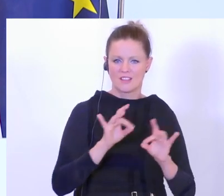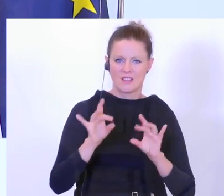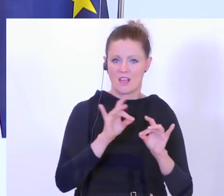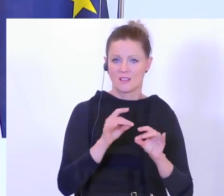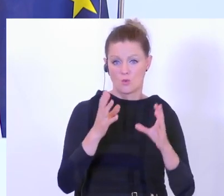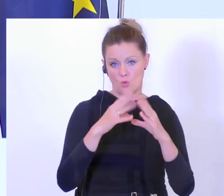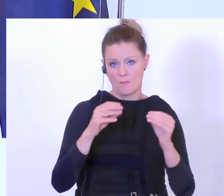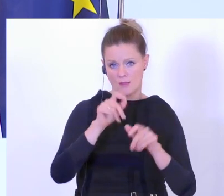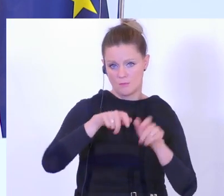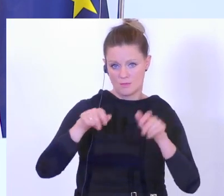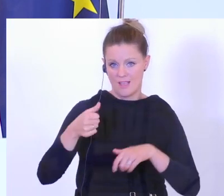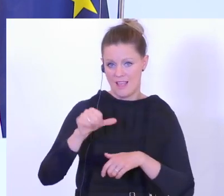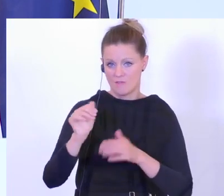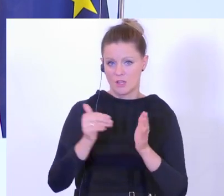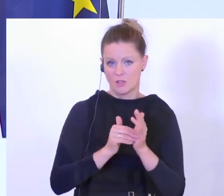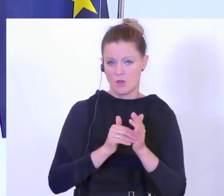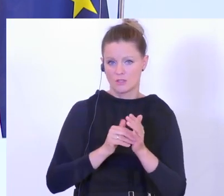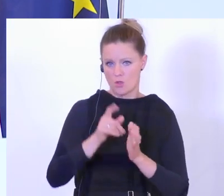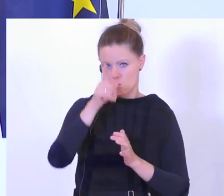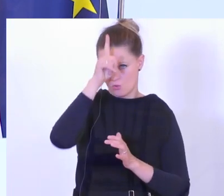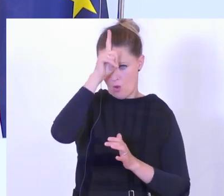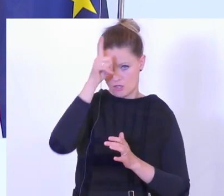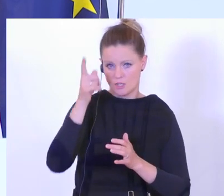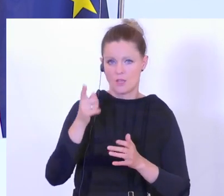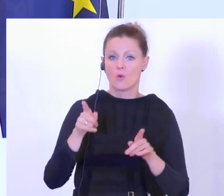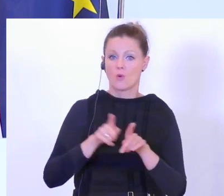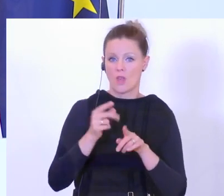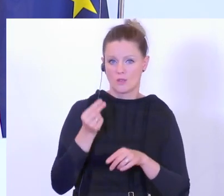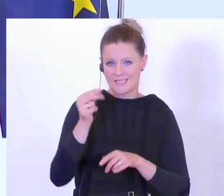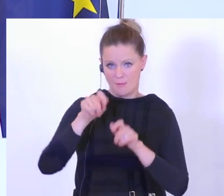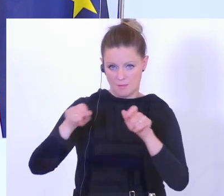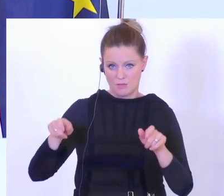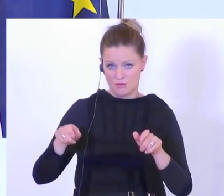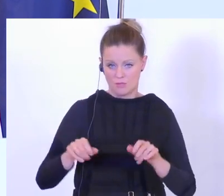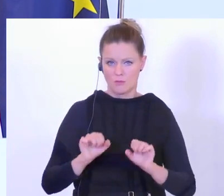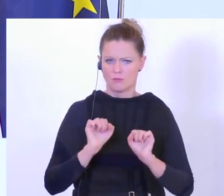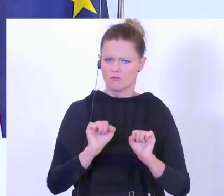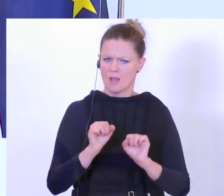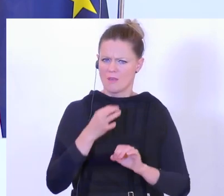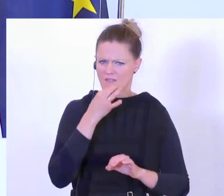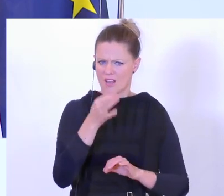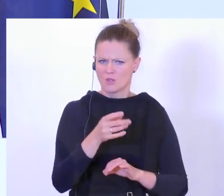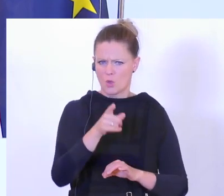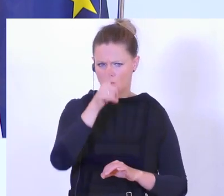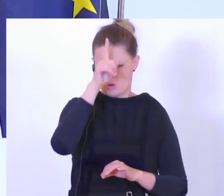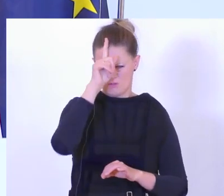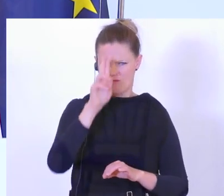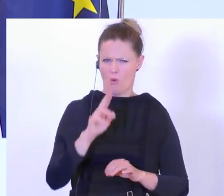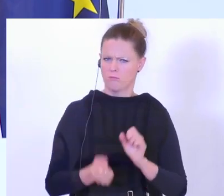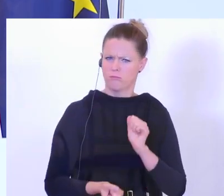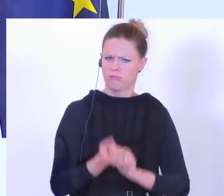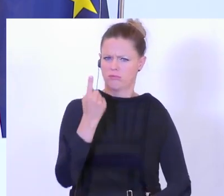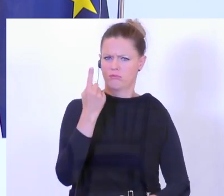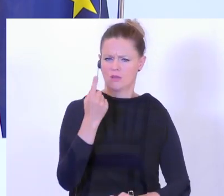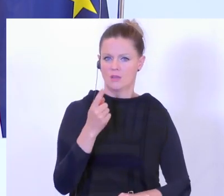Bei etwa 11.000 waren es Deutsche und Serben. Es wird immer gefragt, wieso Deutschland hier so prominent ist, weil die